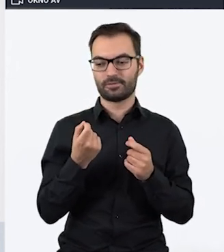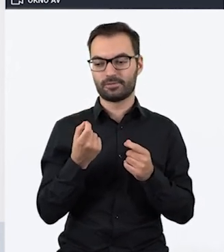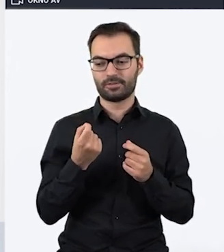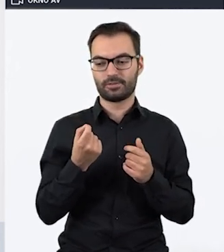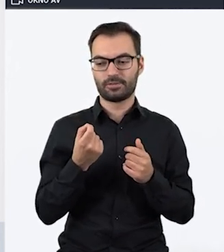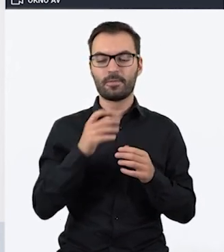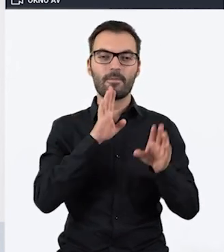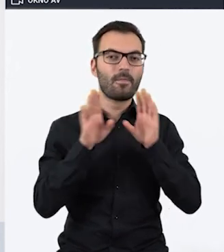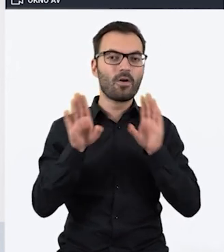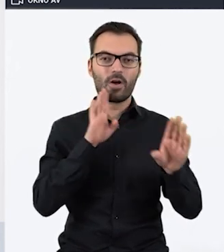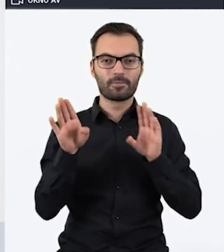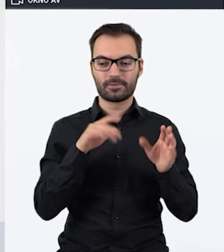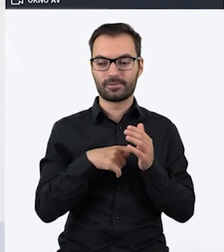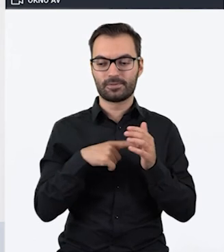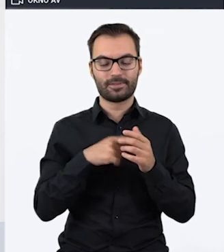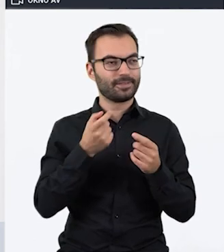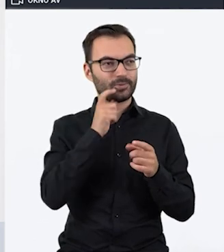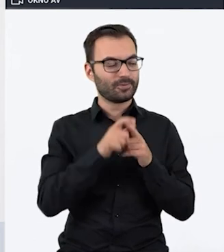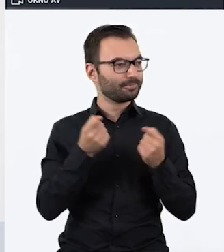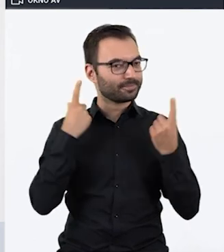podobne do i teraz mi słowo wyleciało.